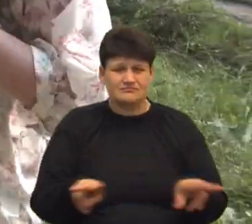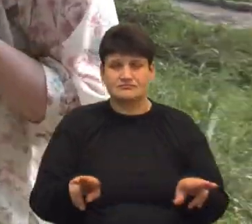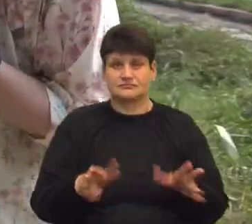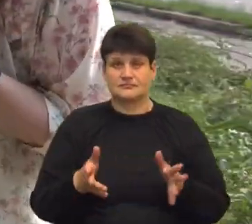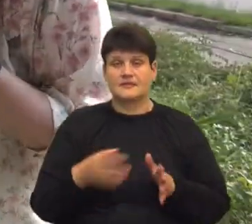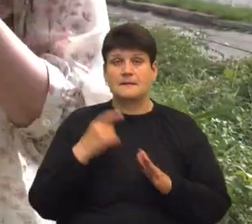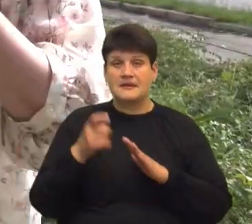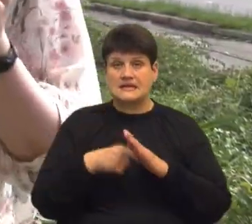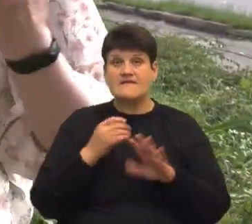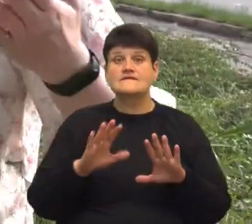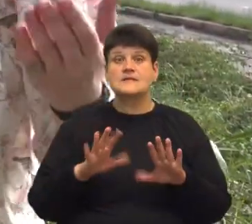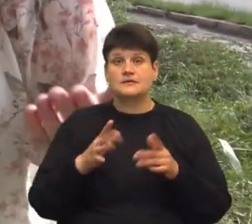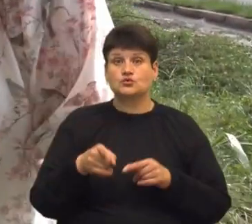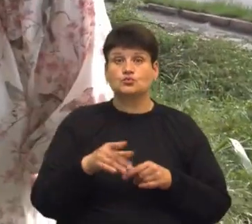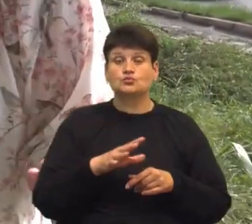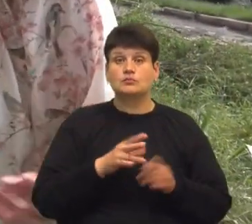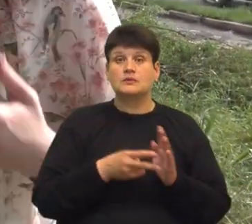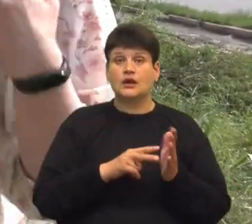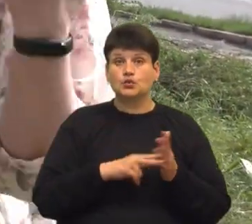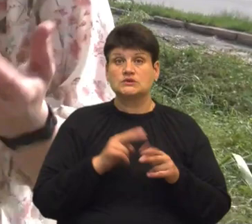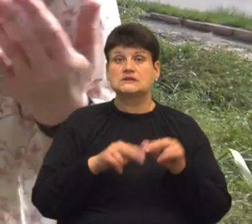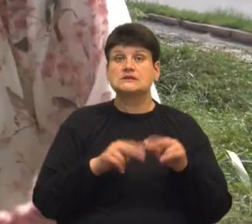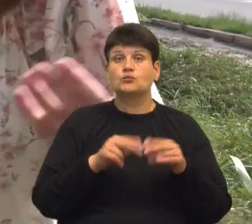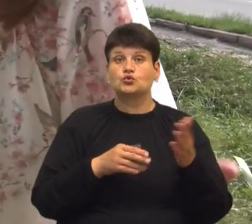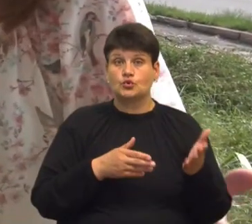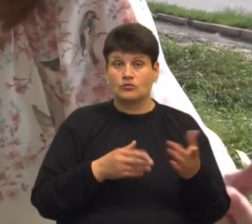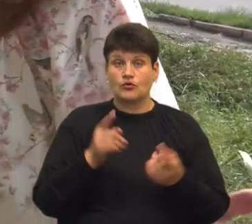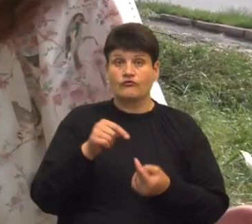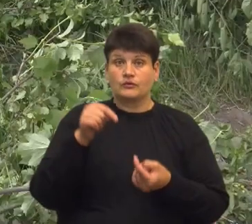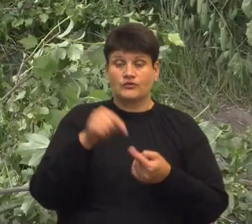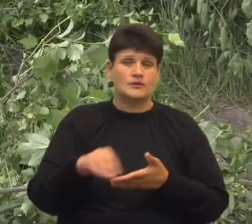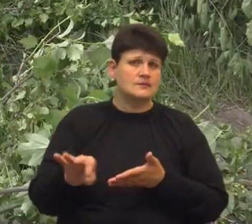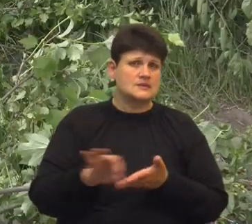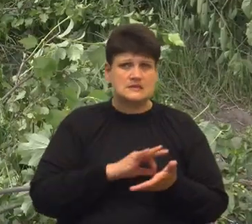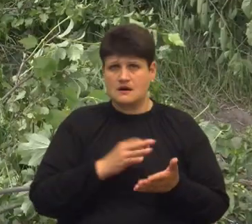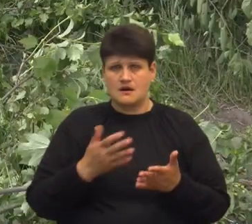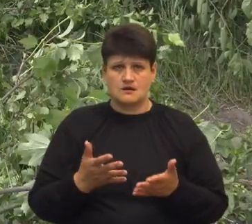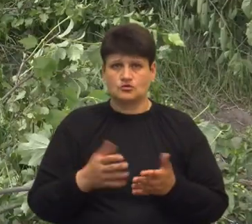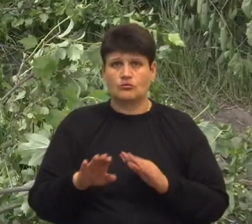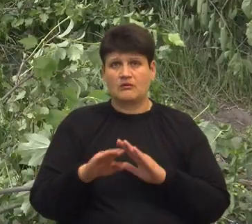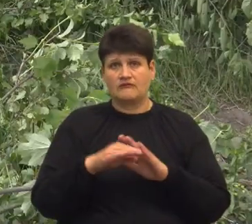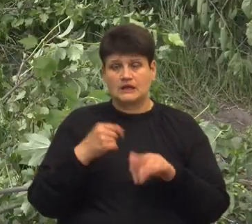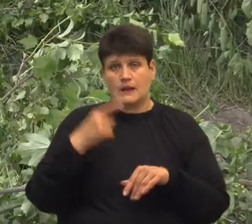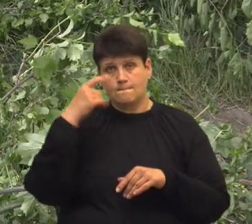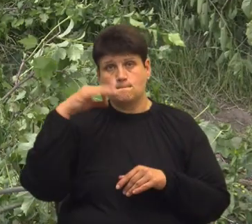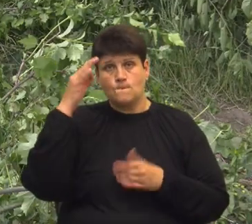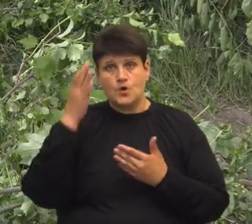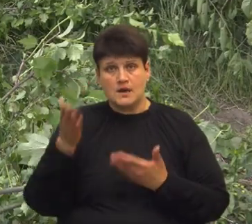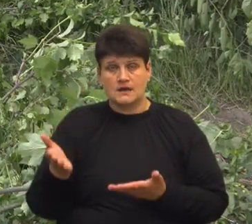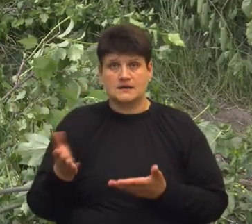дізналися випадково, що тут планується забудова. Відповідно, ми відразу піднялись. Ми викликали поліцію,